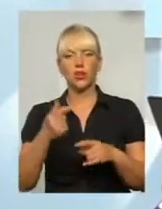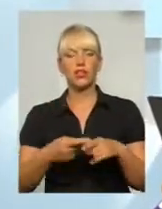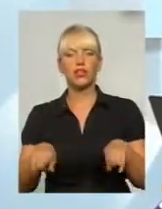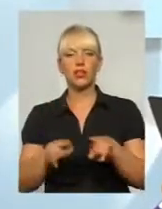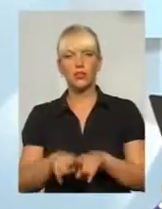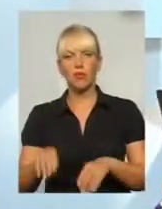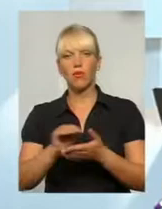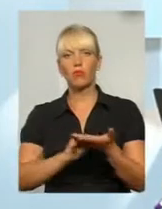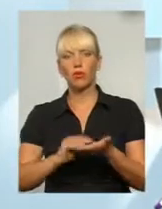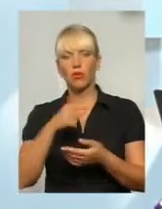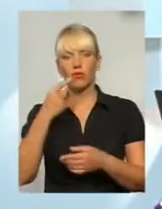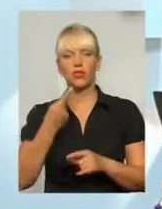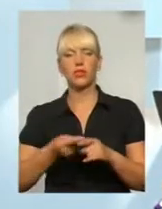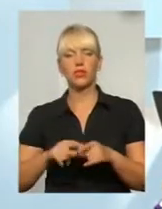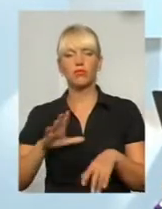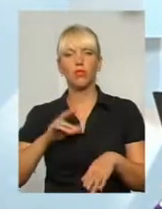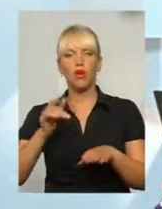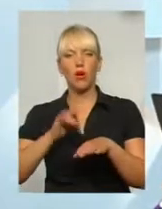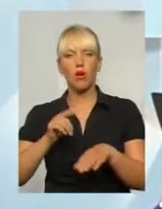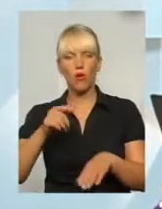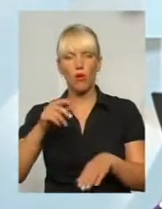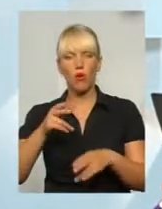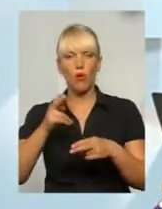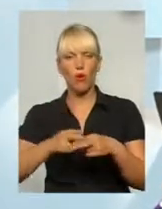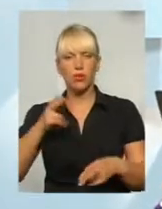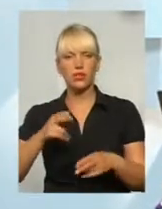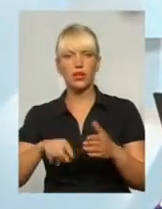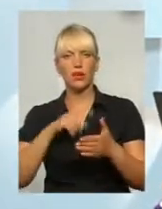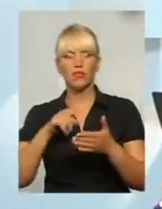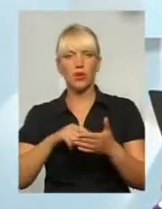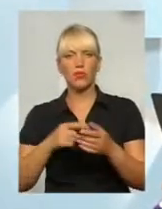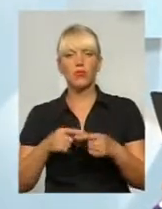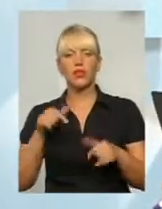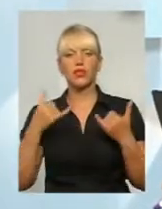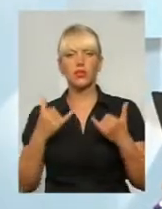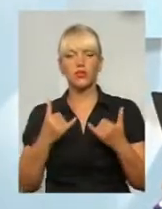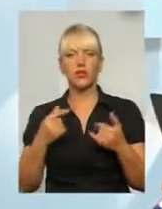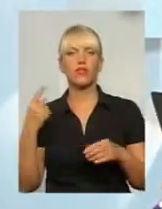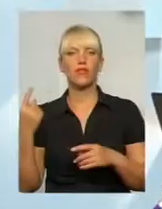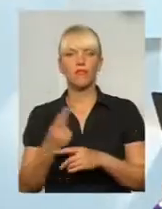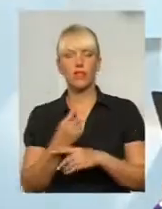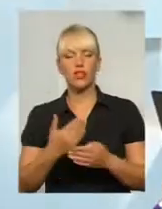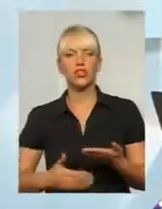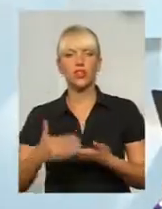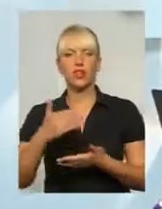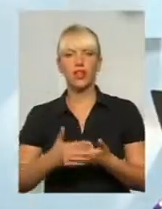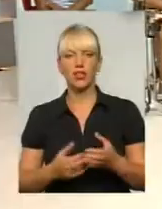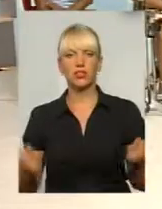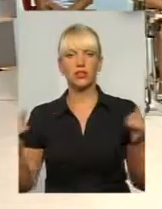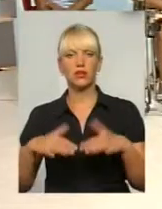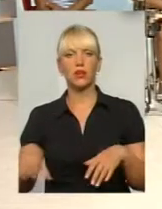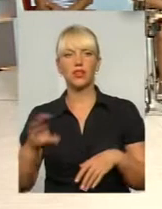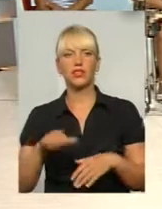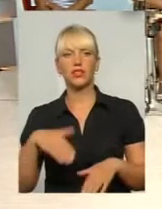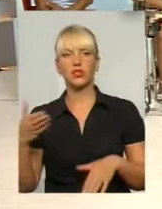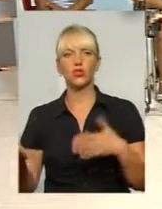нагальна потреба. І сьогодні у цій студії нарешті вперше за цей час зібрались усі сторони